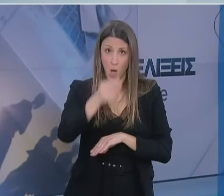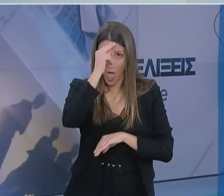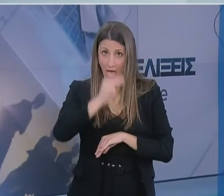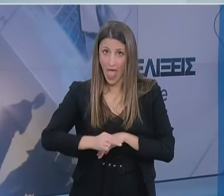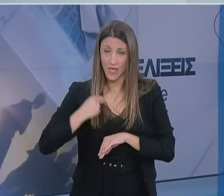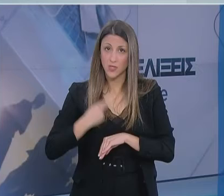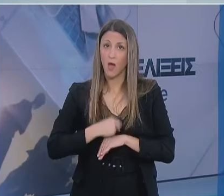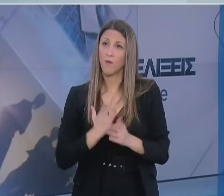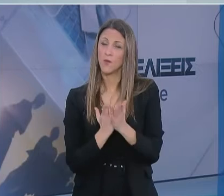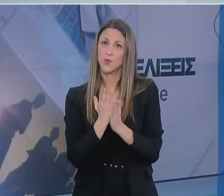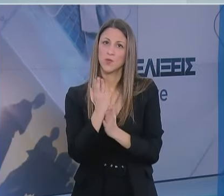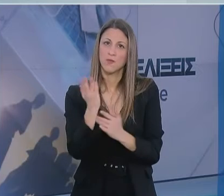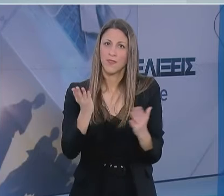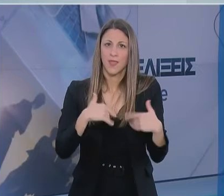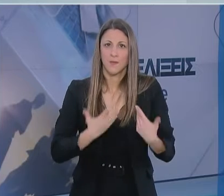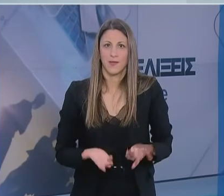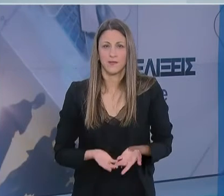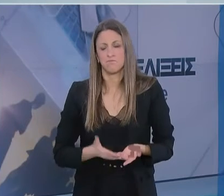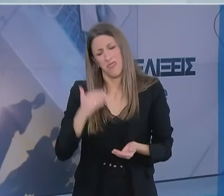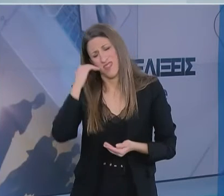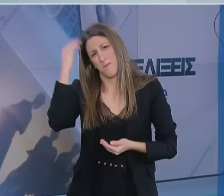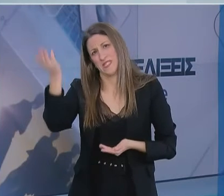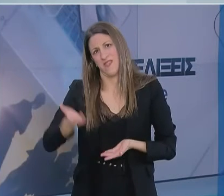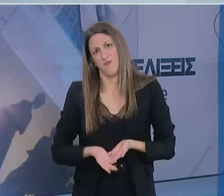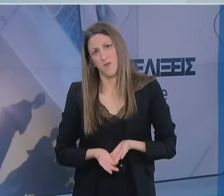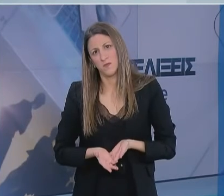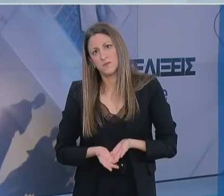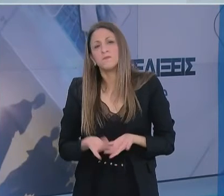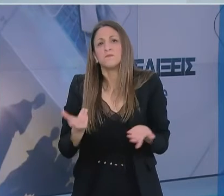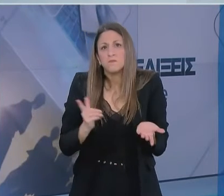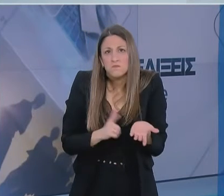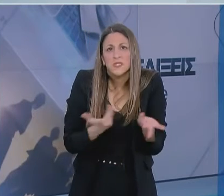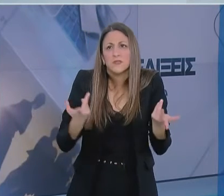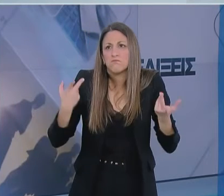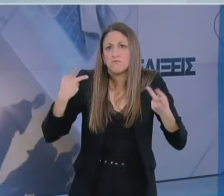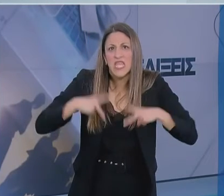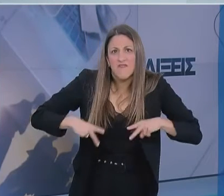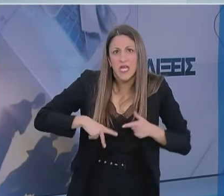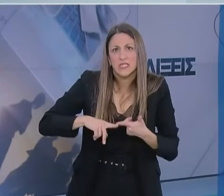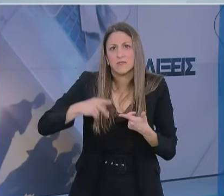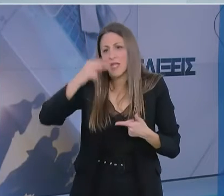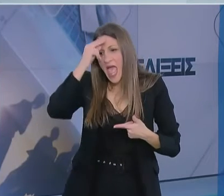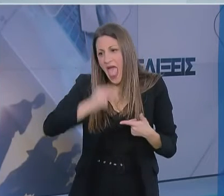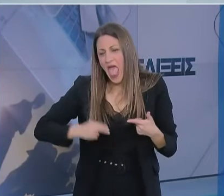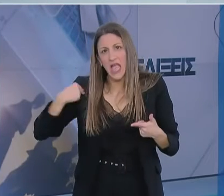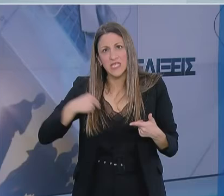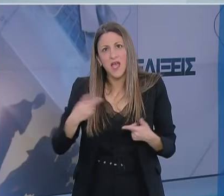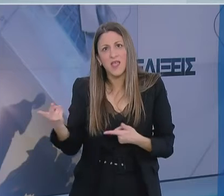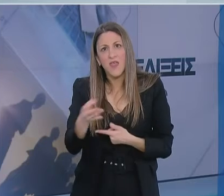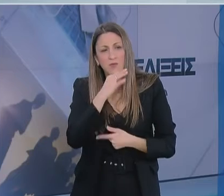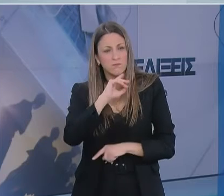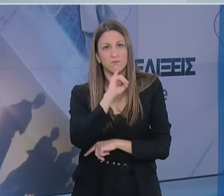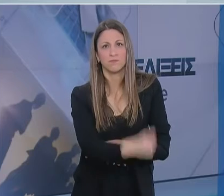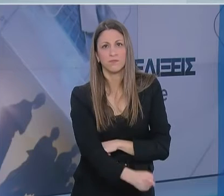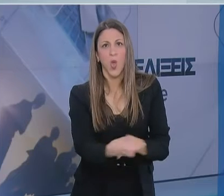κανένας δεν μπορεί να ευαγγελίζει την πίστη και την ίδια ώρα να γνωρεί τις πρωτοπές της Εκκλησίας. Και πόσο μάλλον όταν